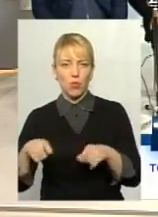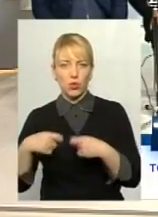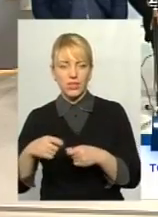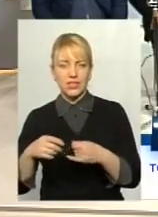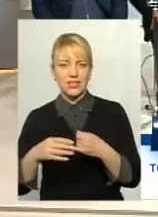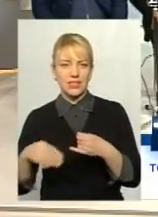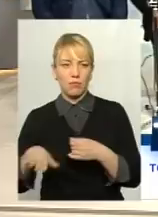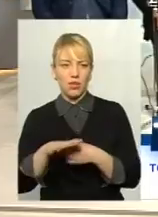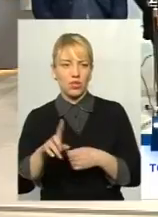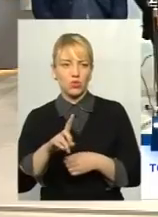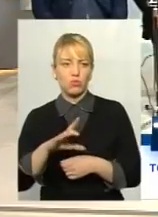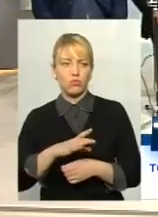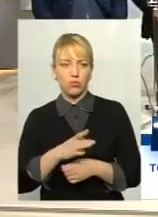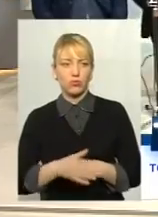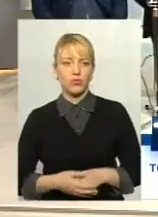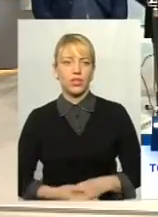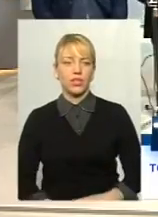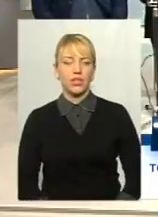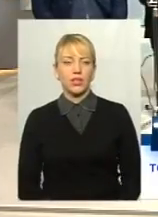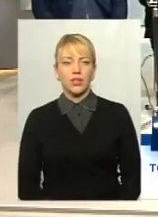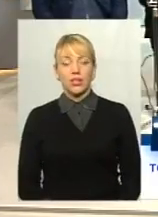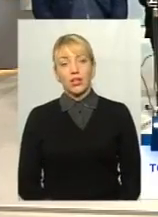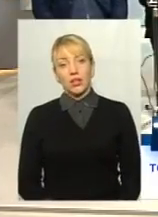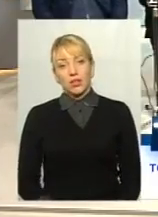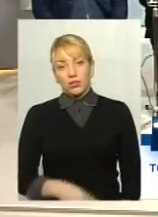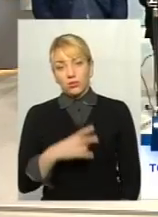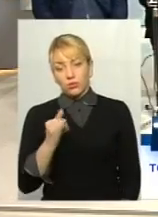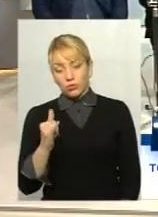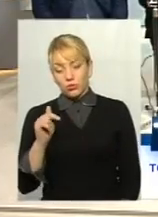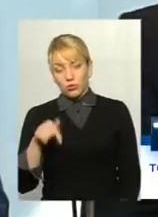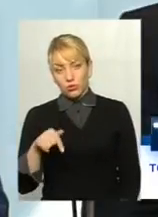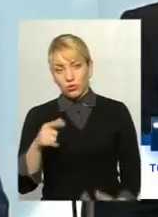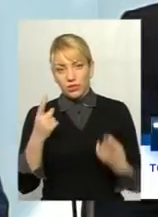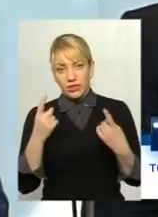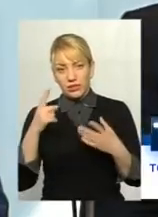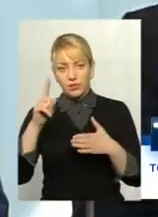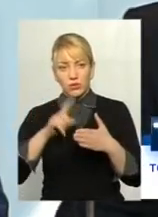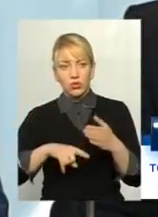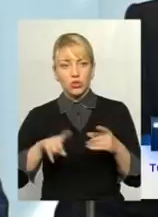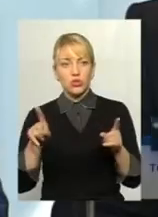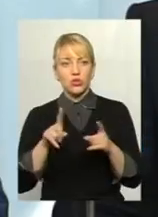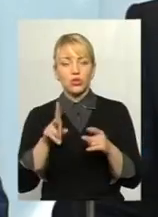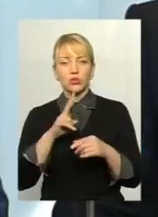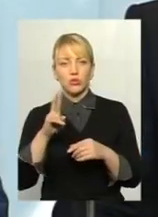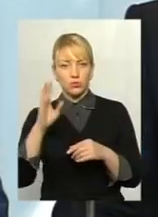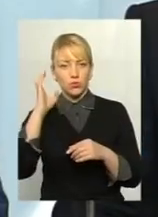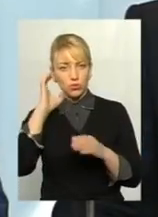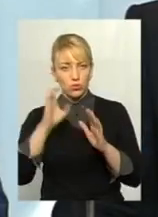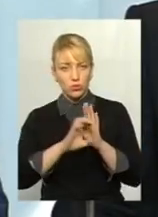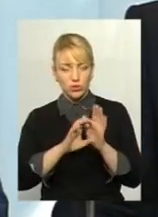Будь ласка. Тут велике сподівання, що хоч десь до аграрії слухаються і